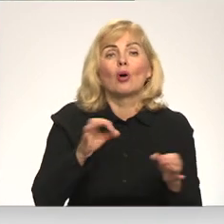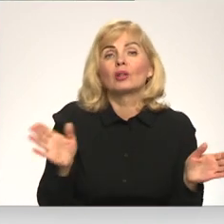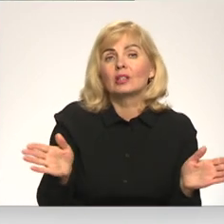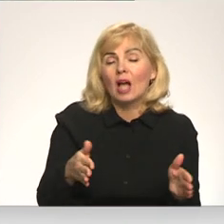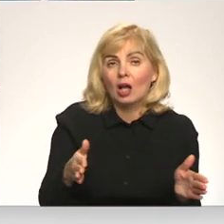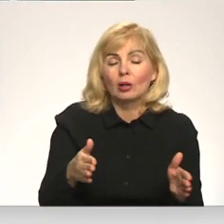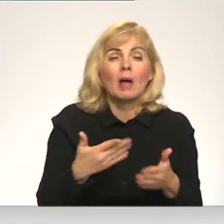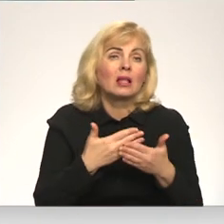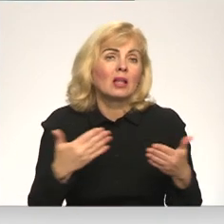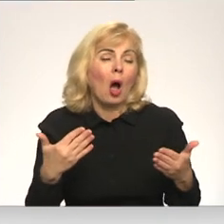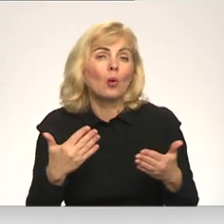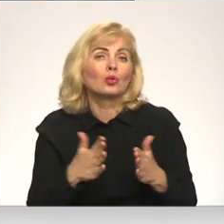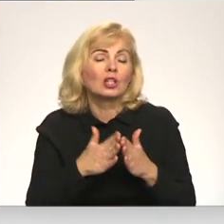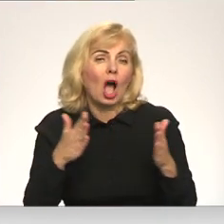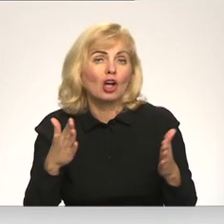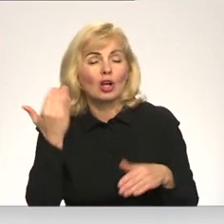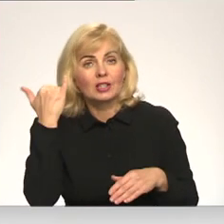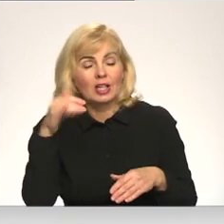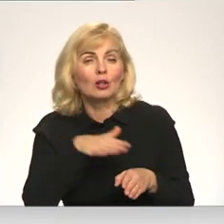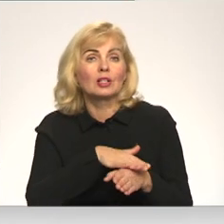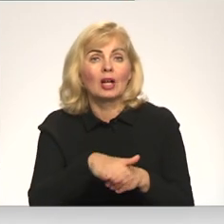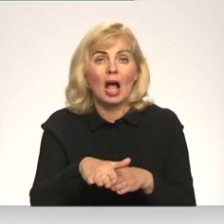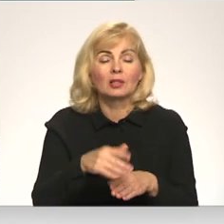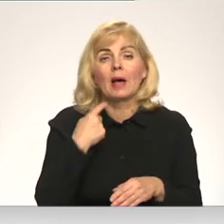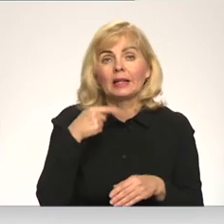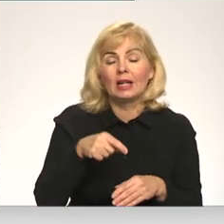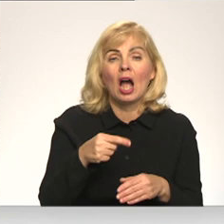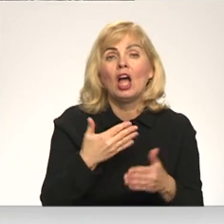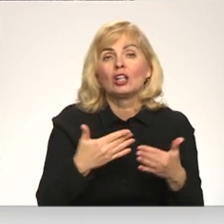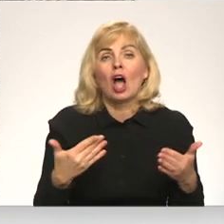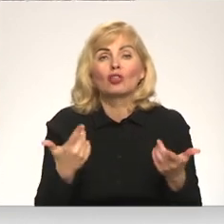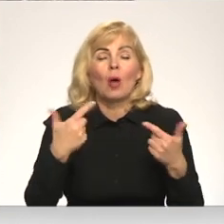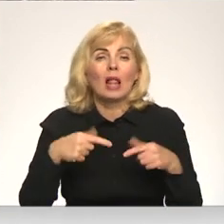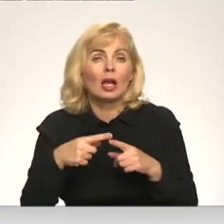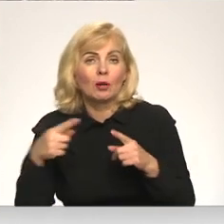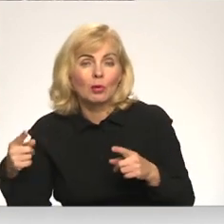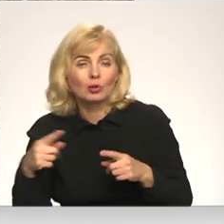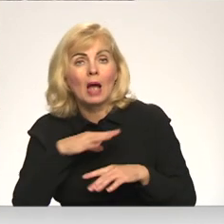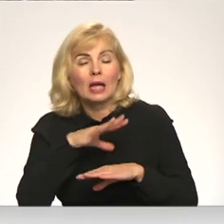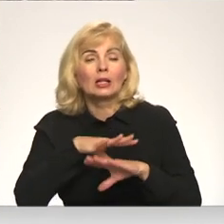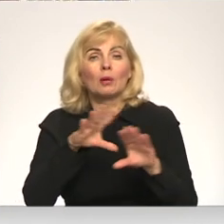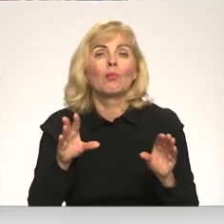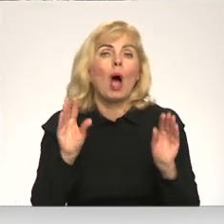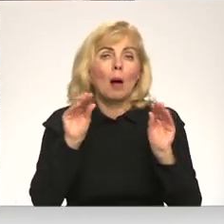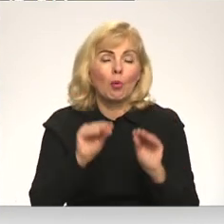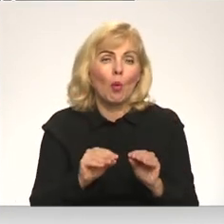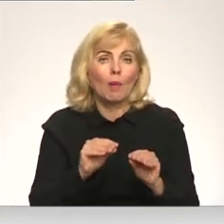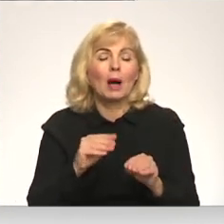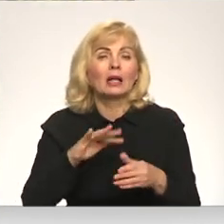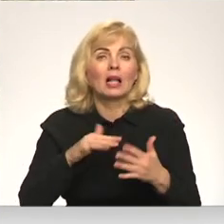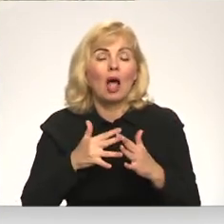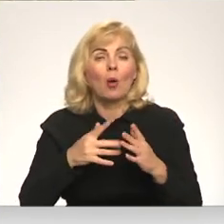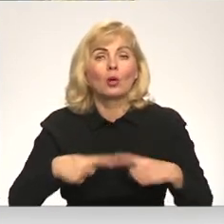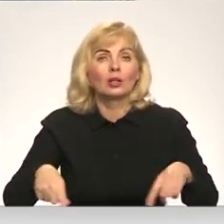Ir daudz dažādas idejas, ko mēs esam realizējuši Rīgā dažādos laiku posmos. To visu vienu vietu mēs varētu apkopot lauku teritorijā un mēdz ir iet